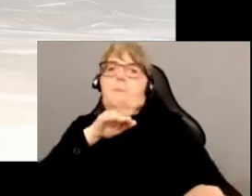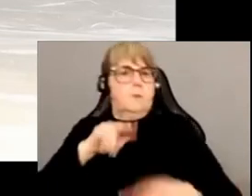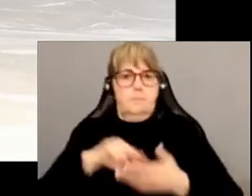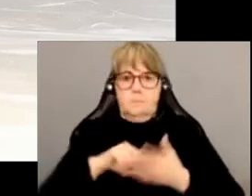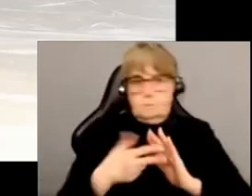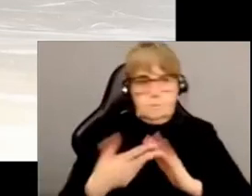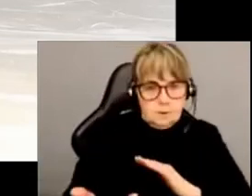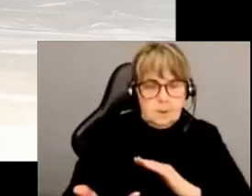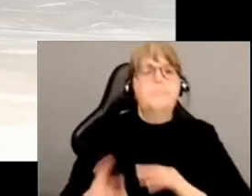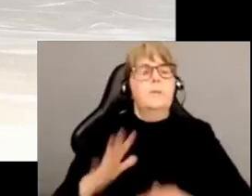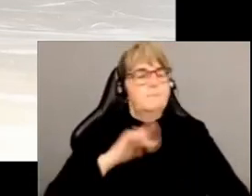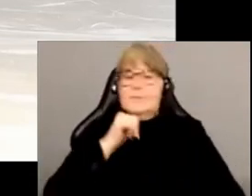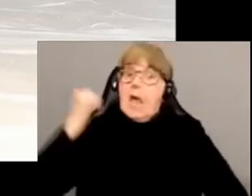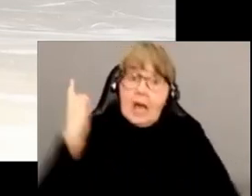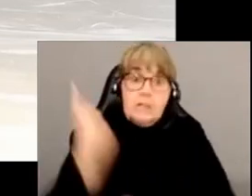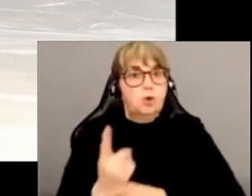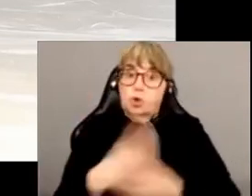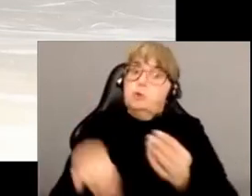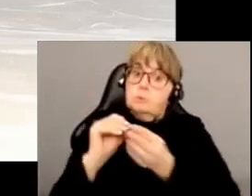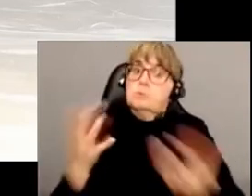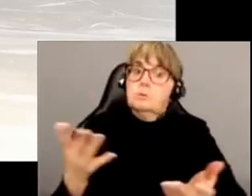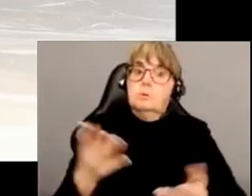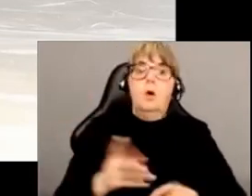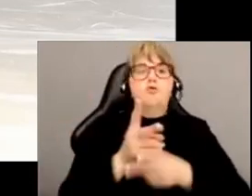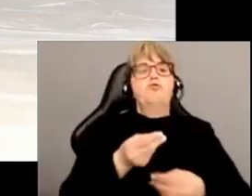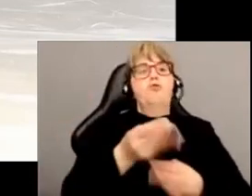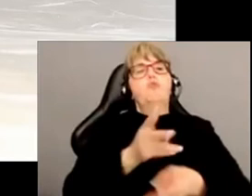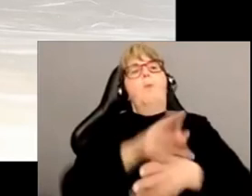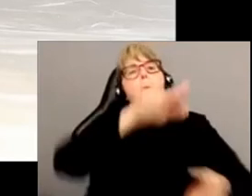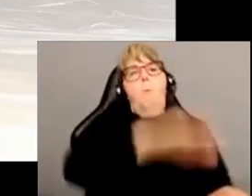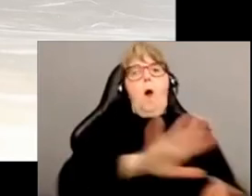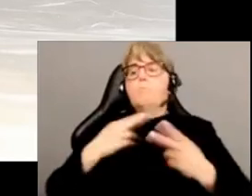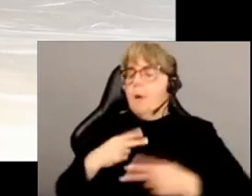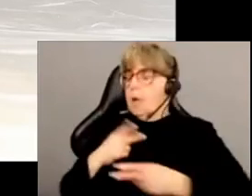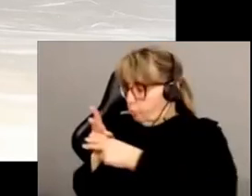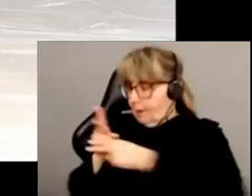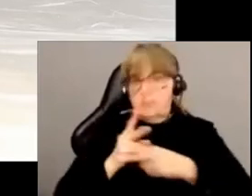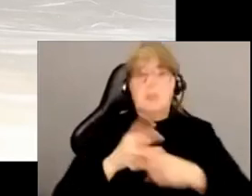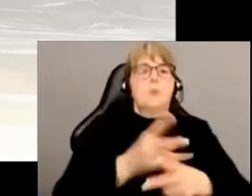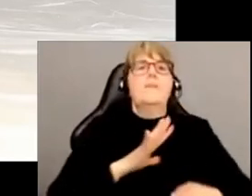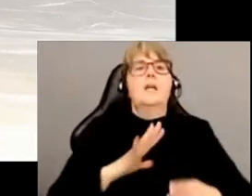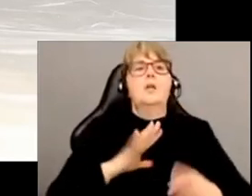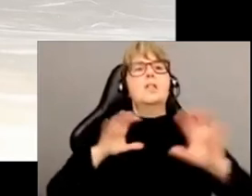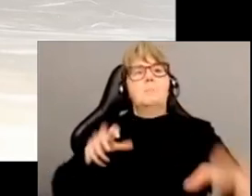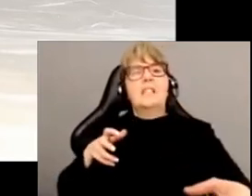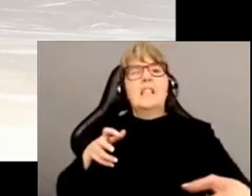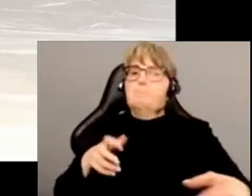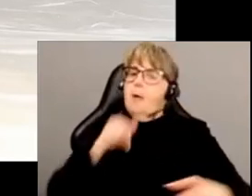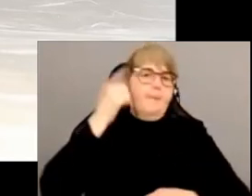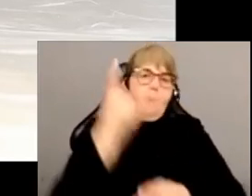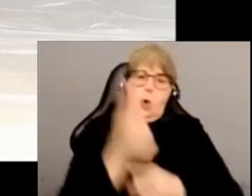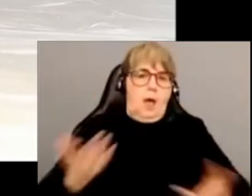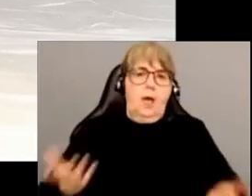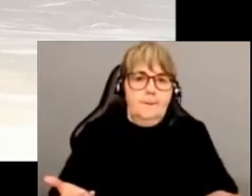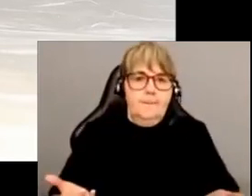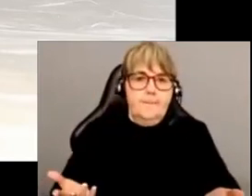directement qu'il est injuste de traiter les animaux moins bien que les humains. Donc, le spécisme est injuste, c'est l'idée. Alors, on trouve des